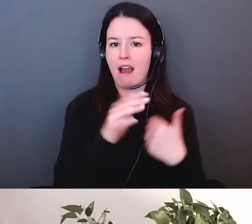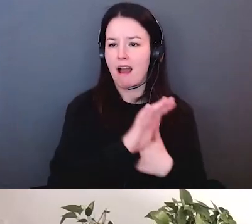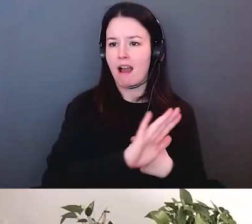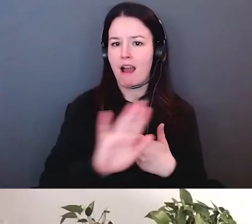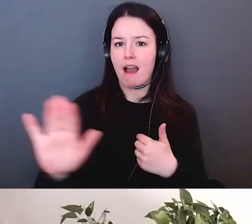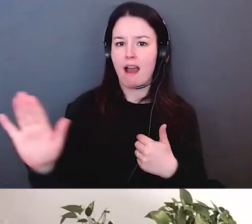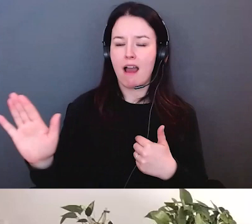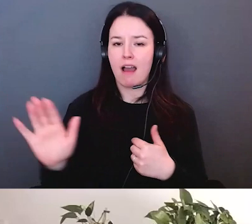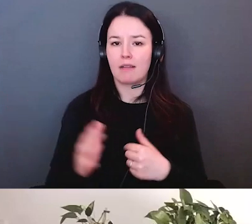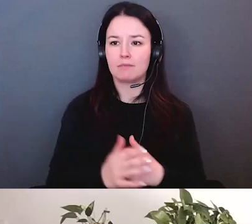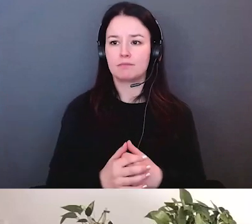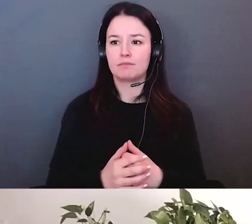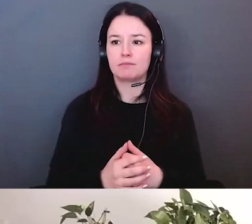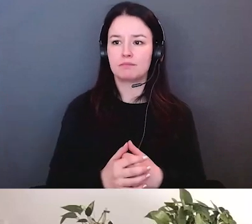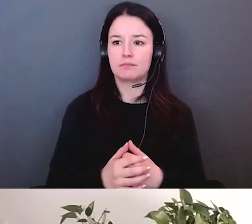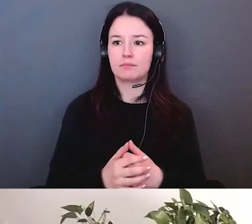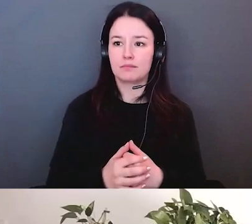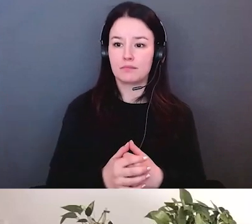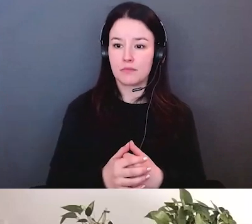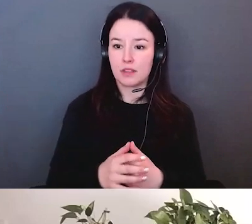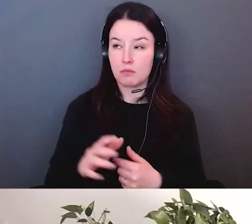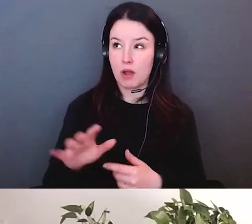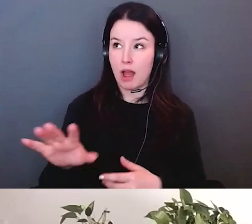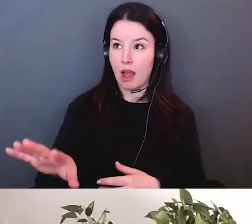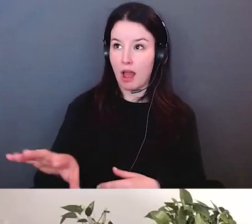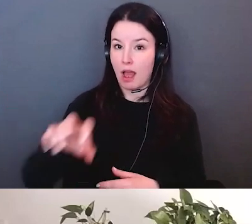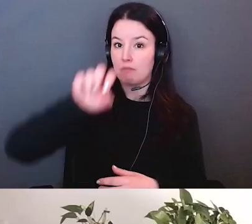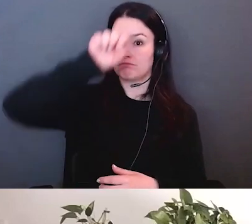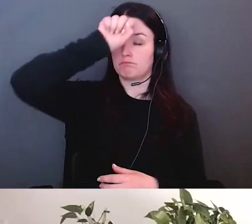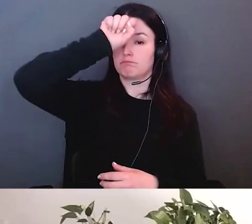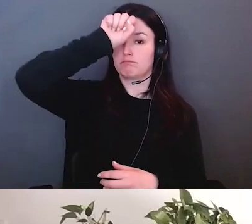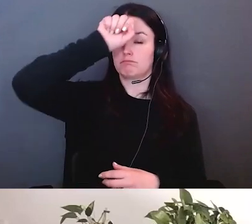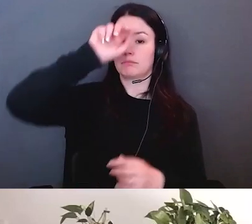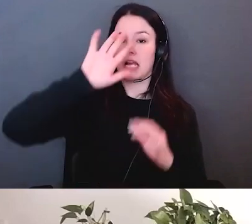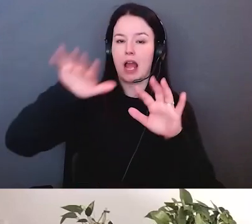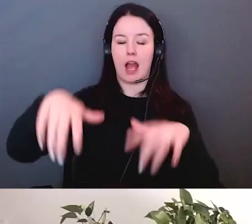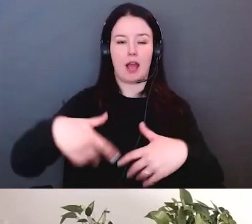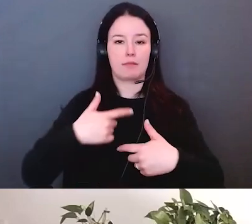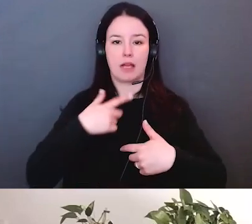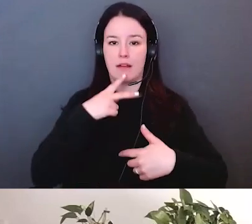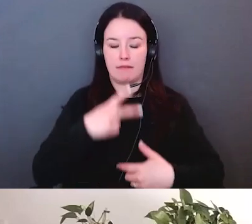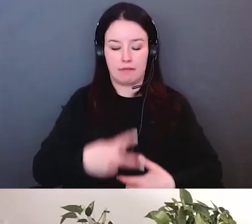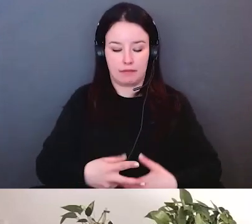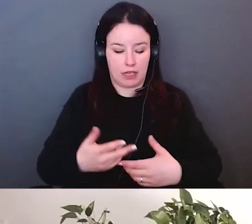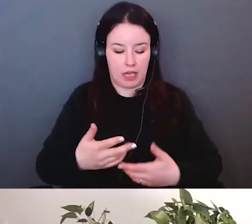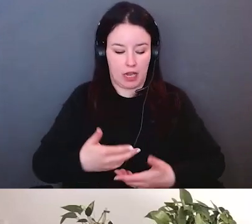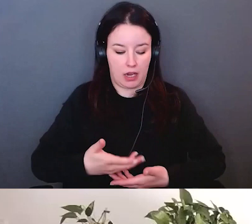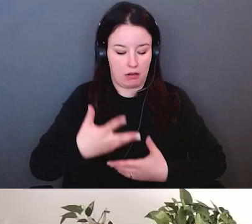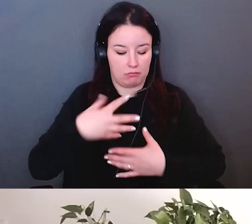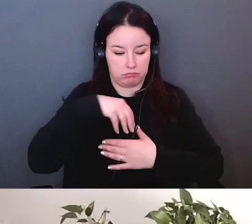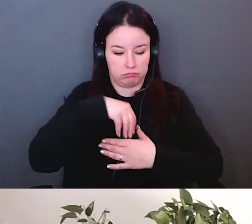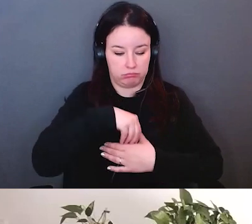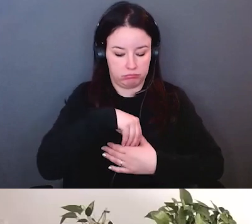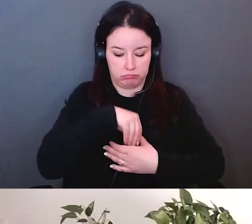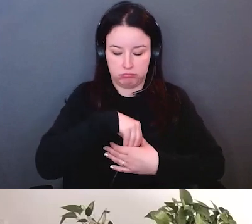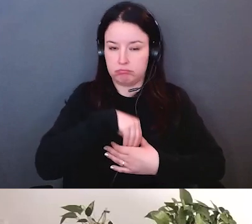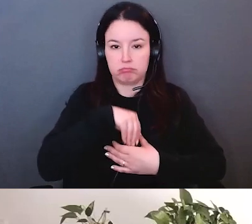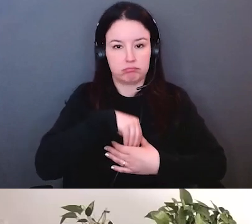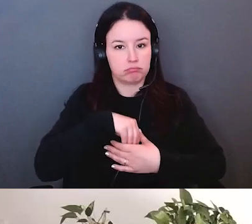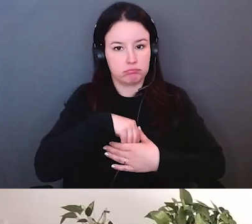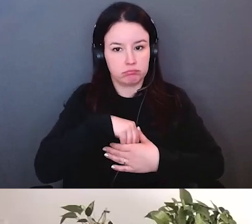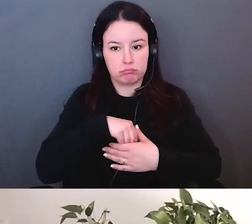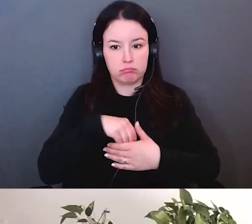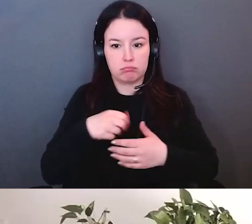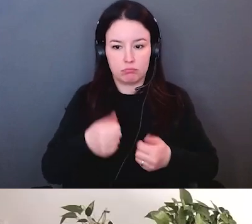étaient sous ma chaise et j'ai suivi son regard et j'ai vu ce fourmi qui rentrait dans cette